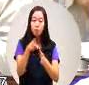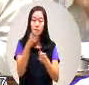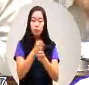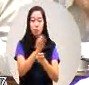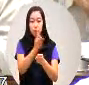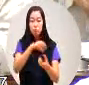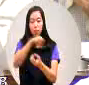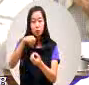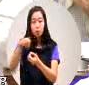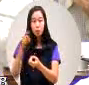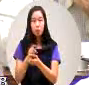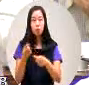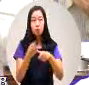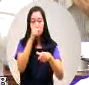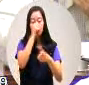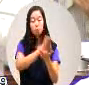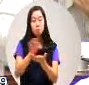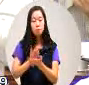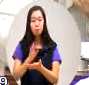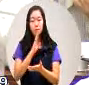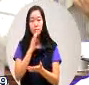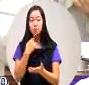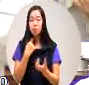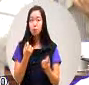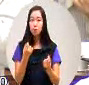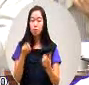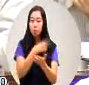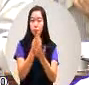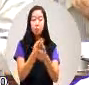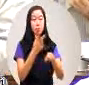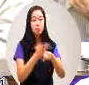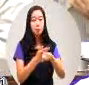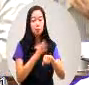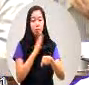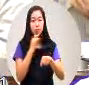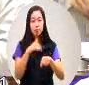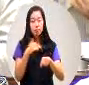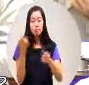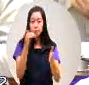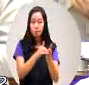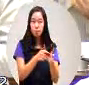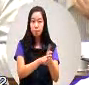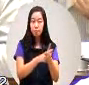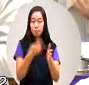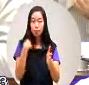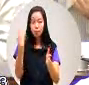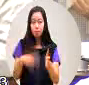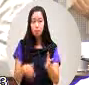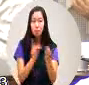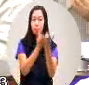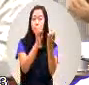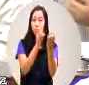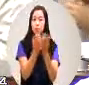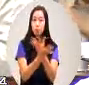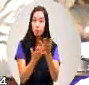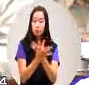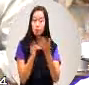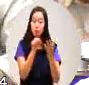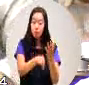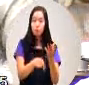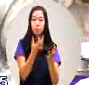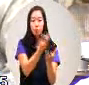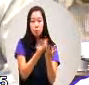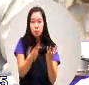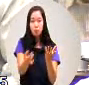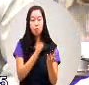去进行这个公益彩金的使用所以在整个技术上面可能到时候可以再跟议员再进行讨论看如何把这笔